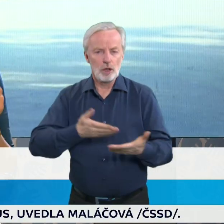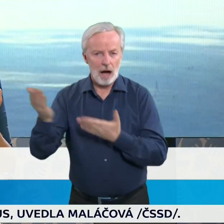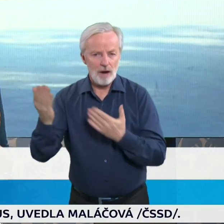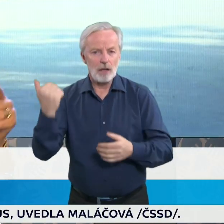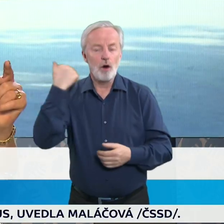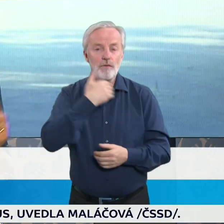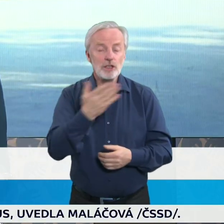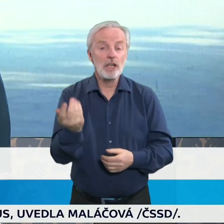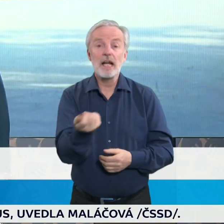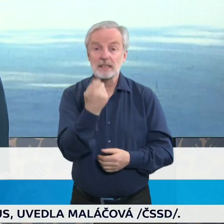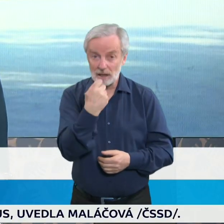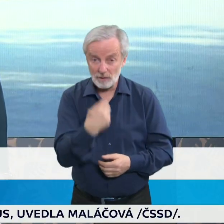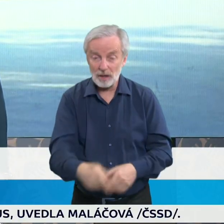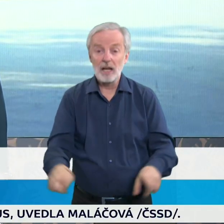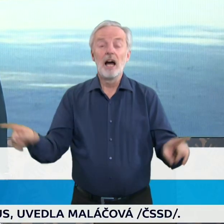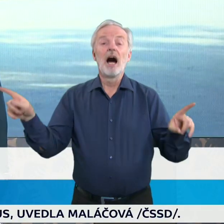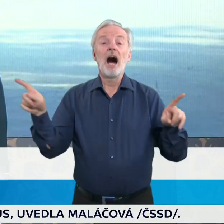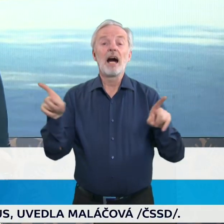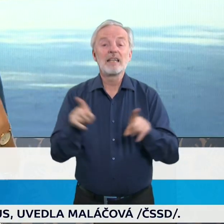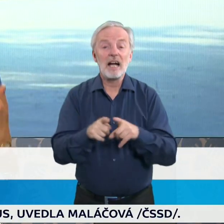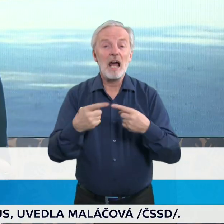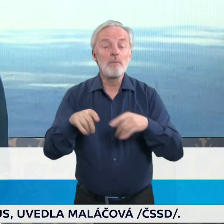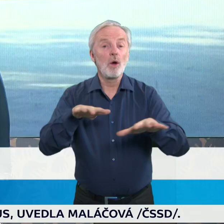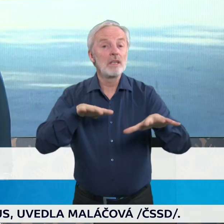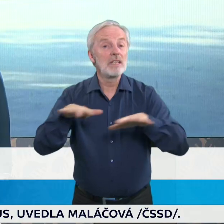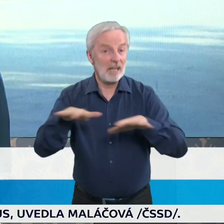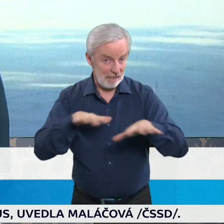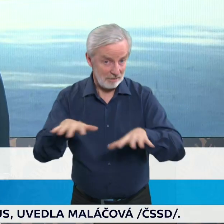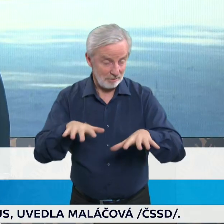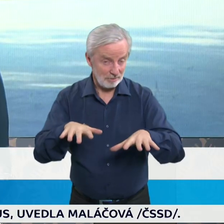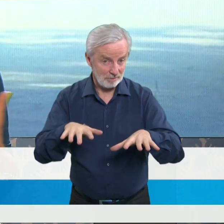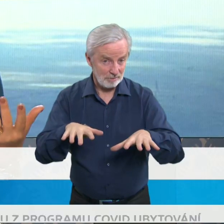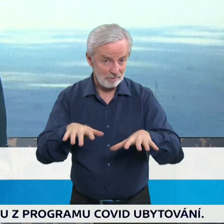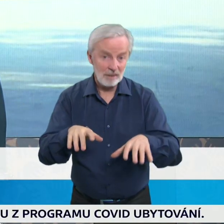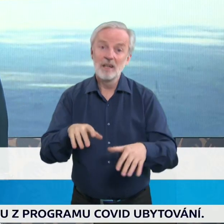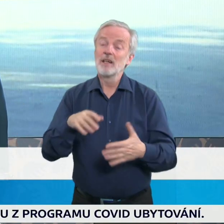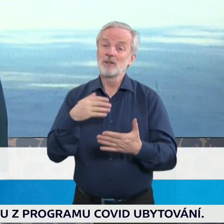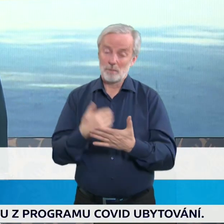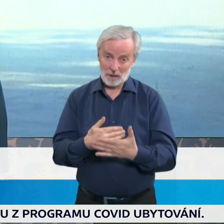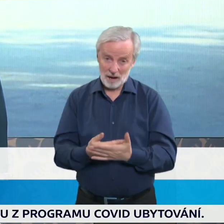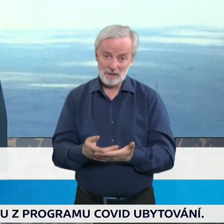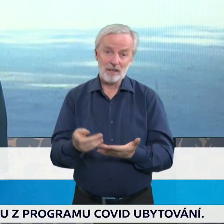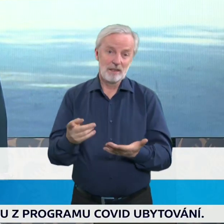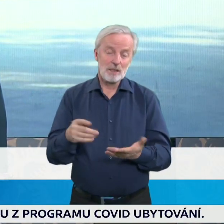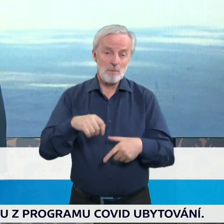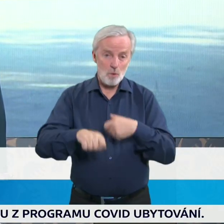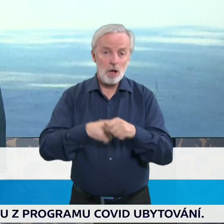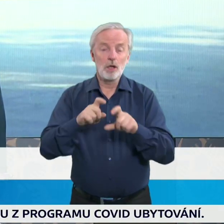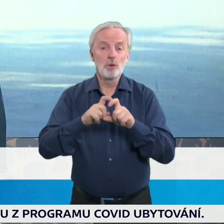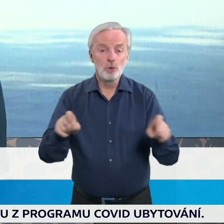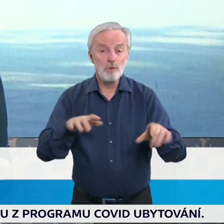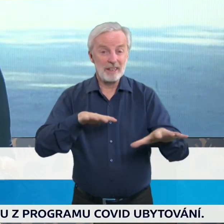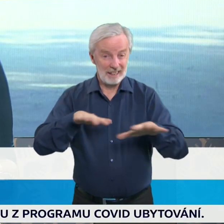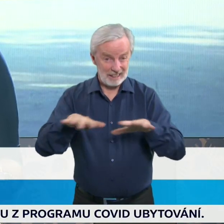pozor, také nově na trhy a tržnice. Zohlednilo se vlastně to, že jsme zavřeli nově i trhy,